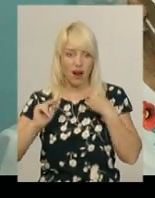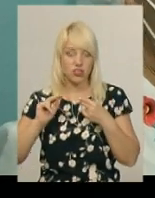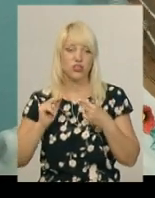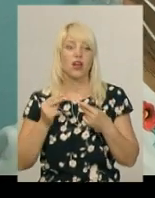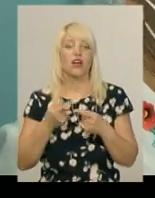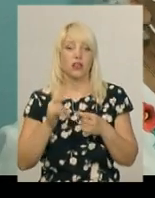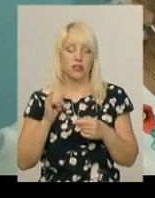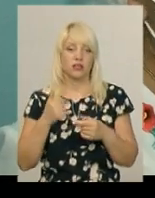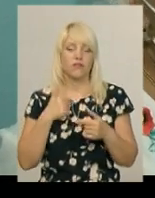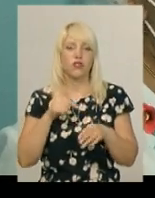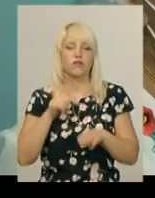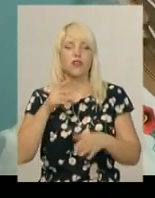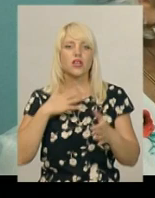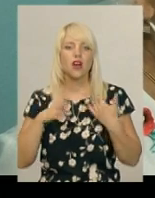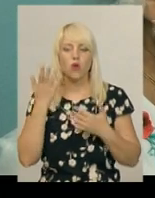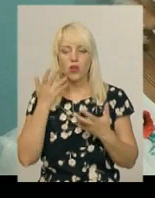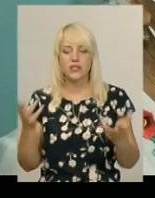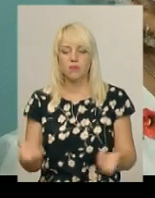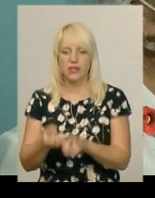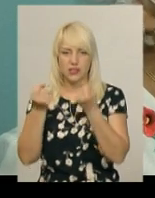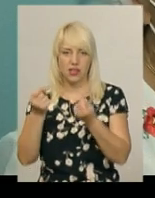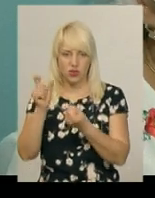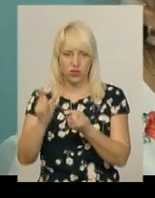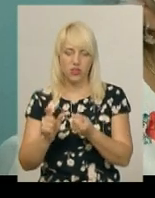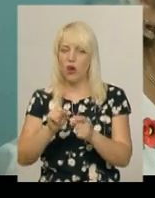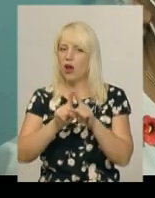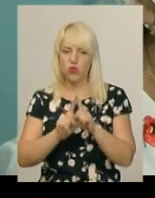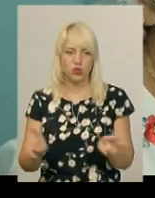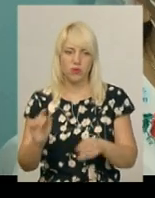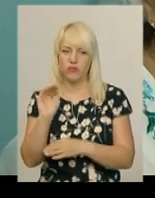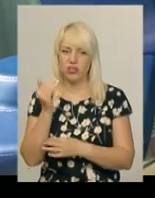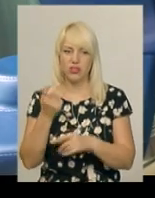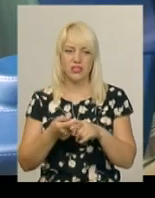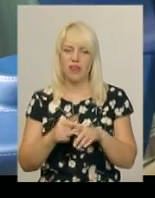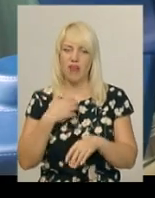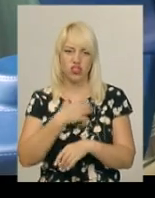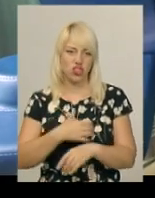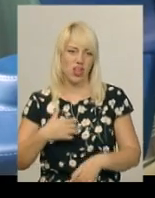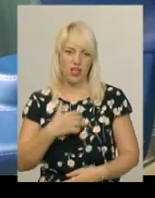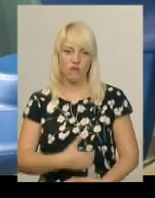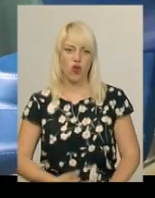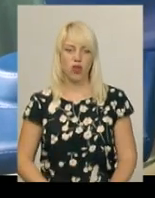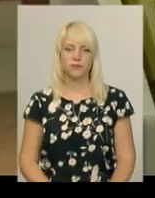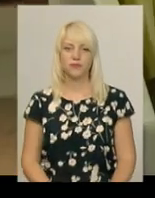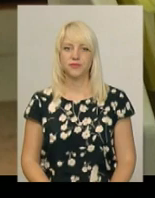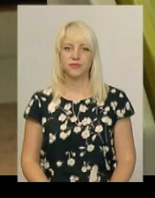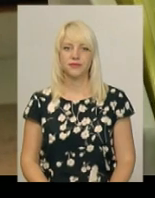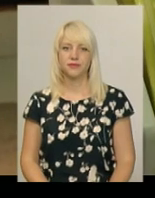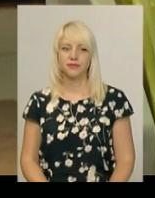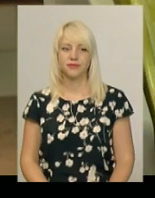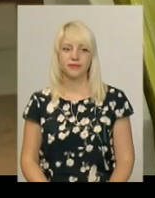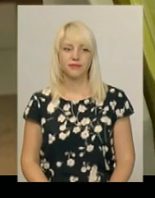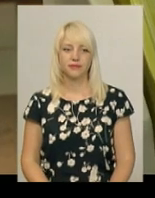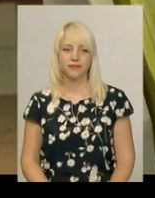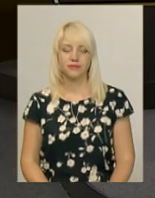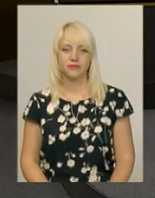коли ти в спаслах хвору людину, а особливо дитину. Це дуже важливо. Ірина Аріон, Володимир Паламар, новини Поділля